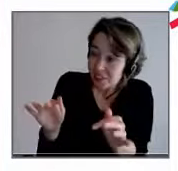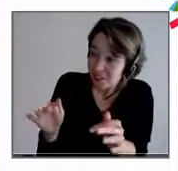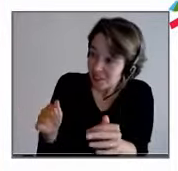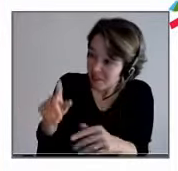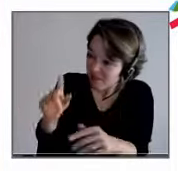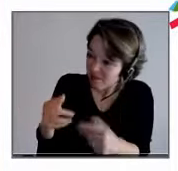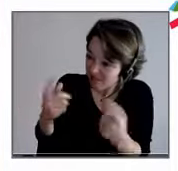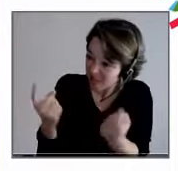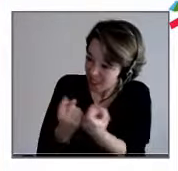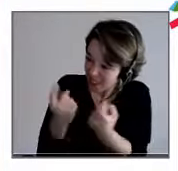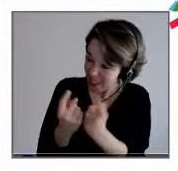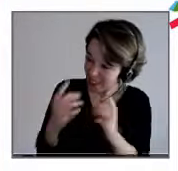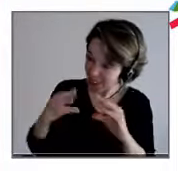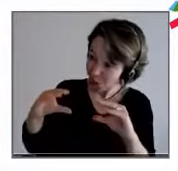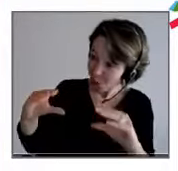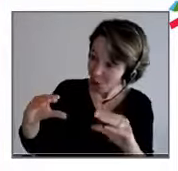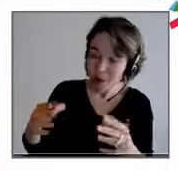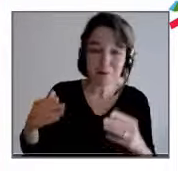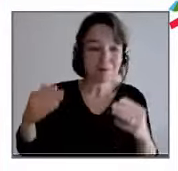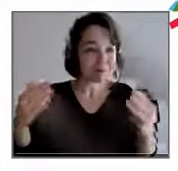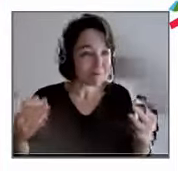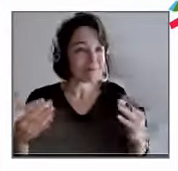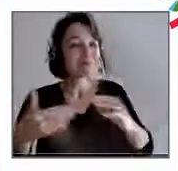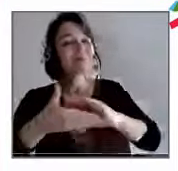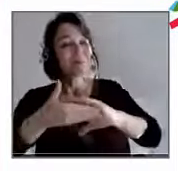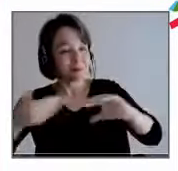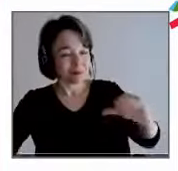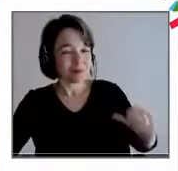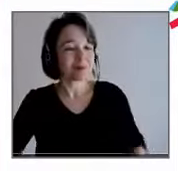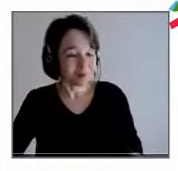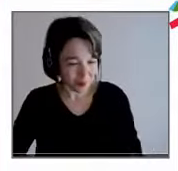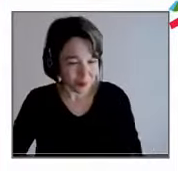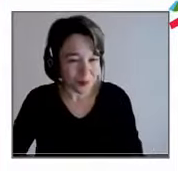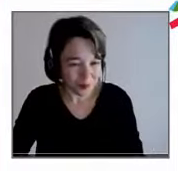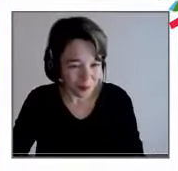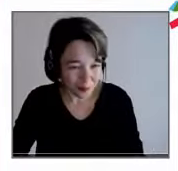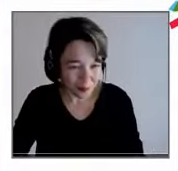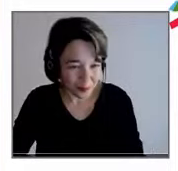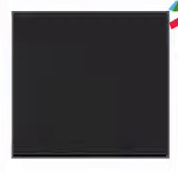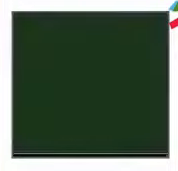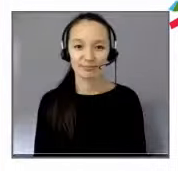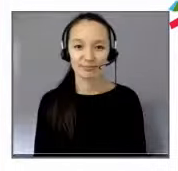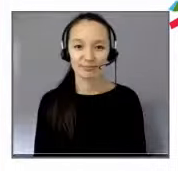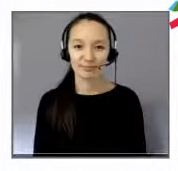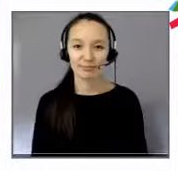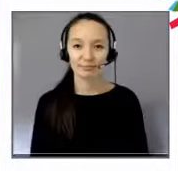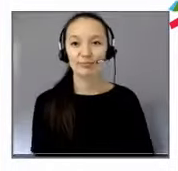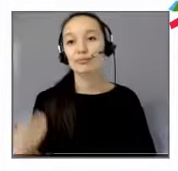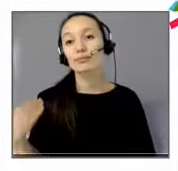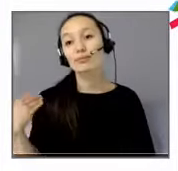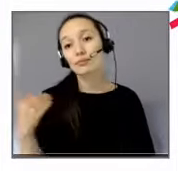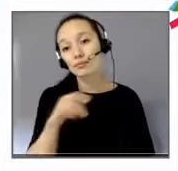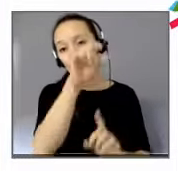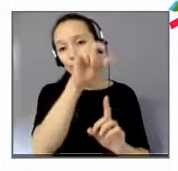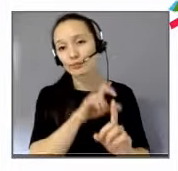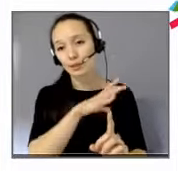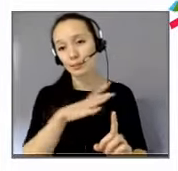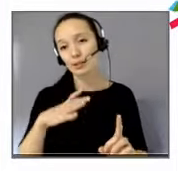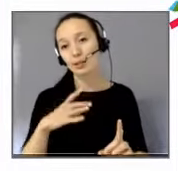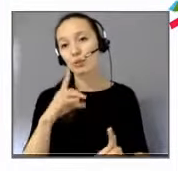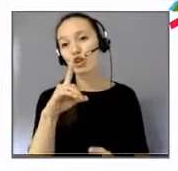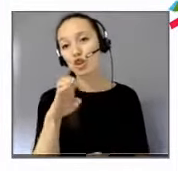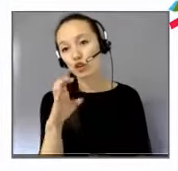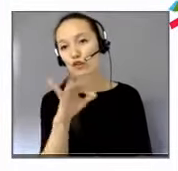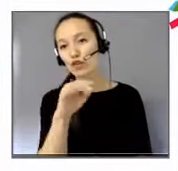Là, je reviens aussi sur ce que disait Julia et Funès tout à l'heure, c'est-à-dire qu'il y a un rapport avec la menace. D'ailleurs,